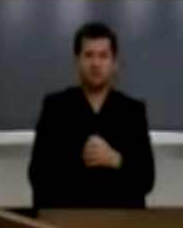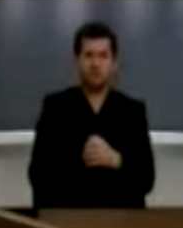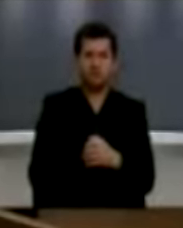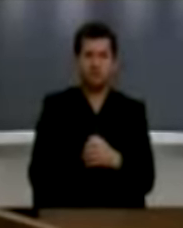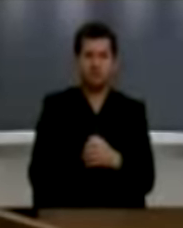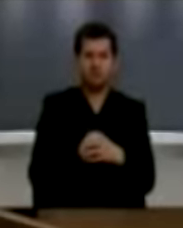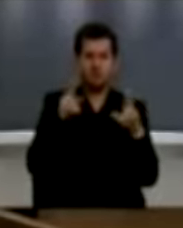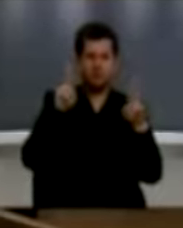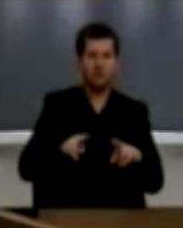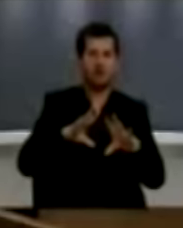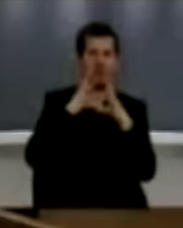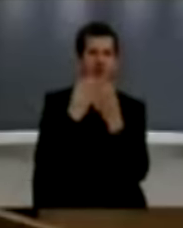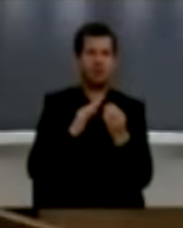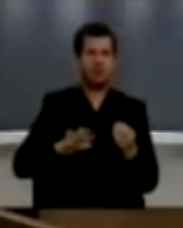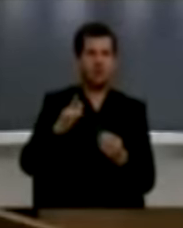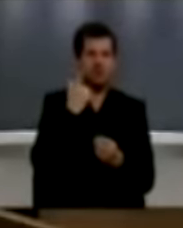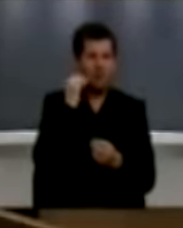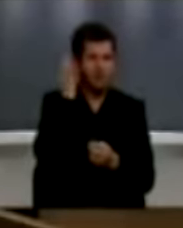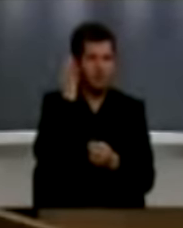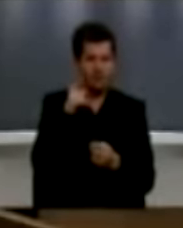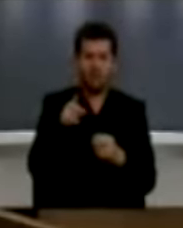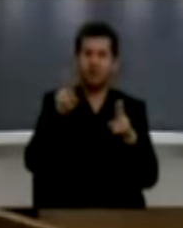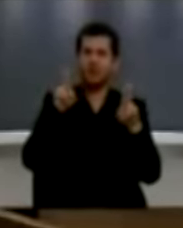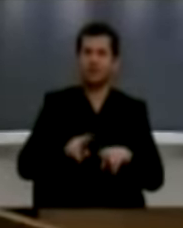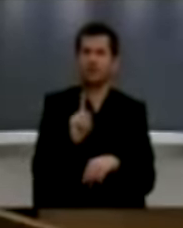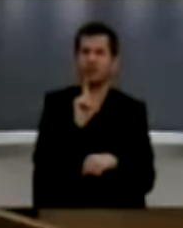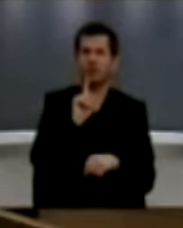Drejtësia selektive zonja e zotri nuk është drejtësi.